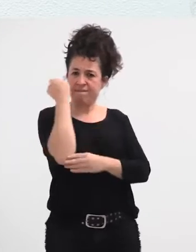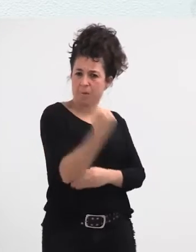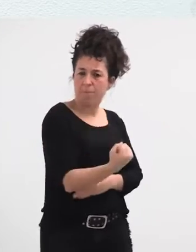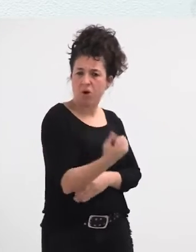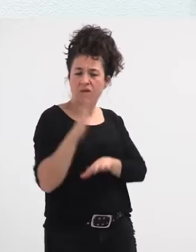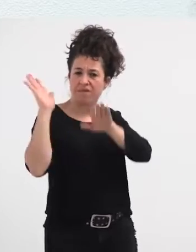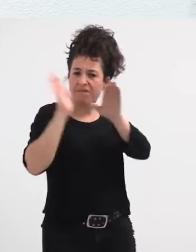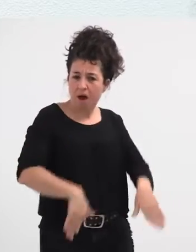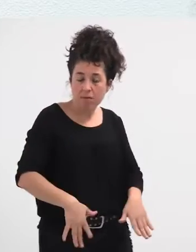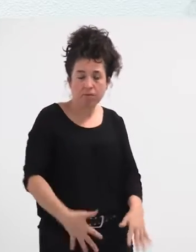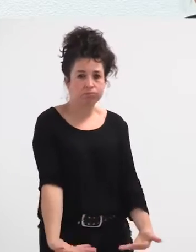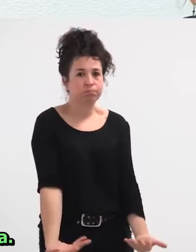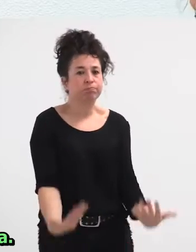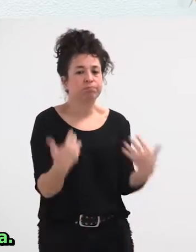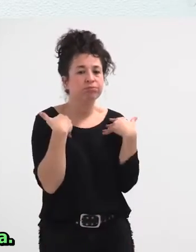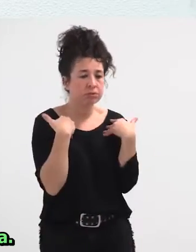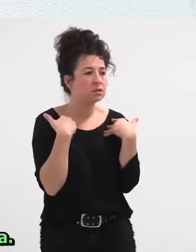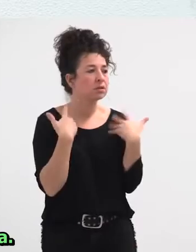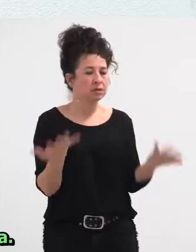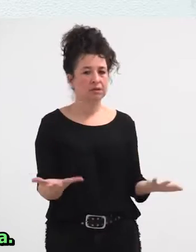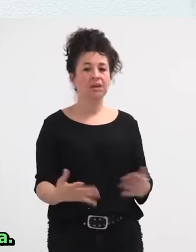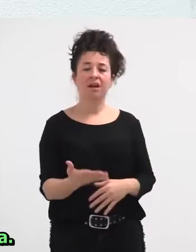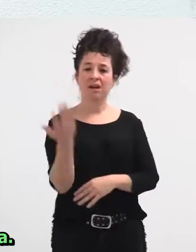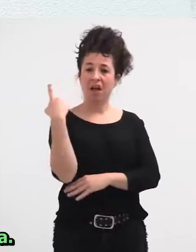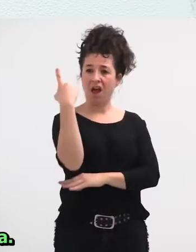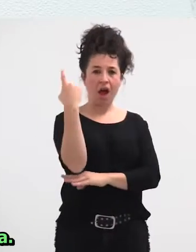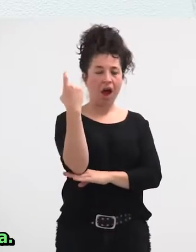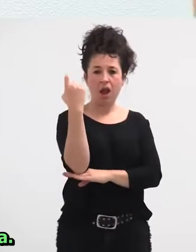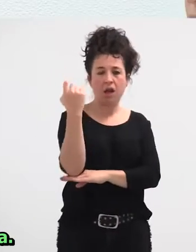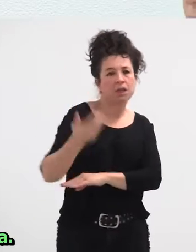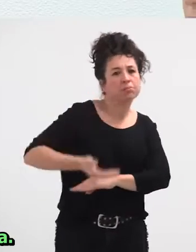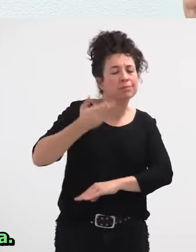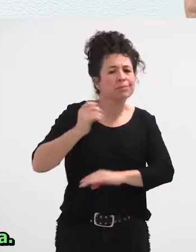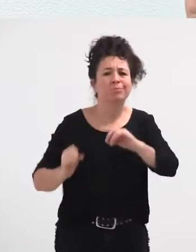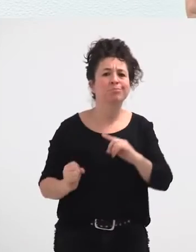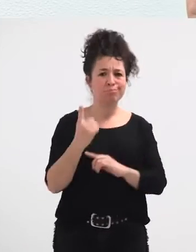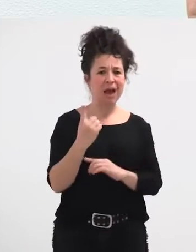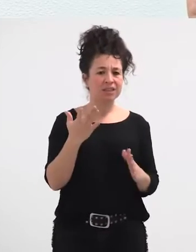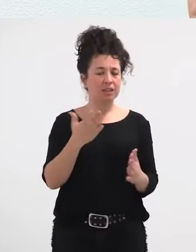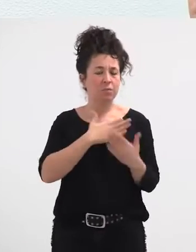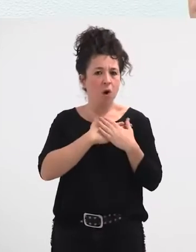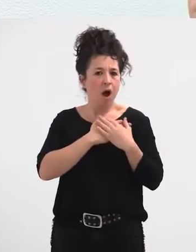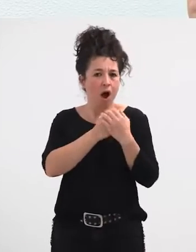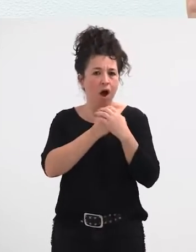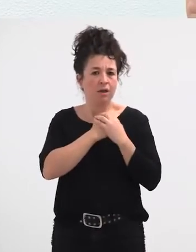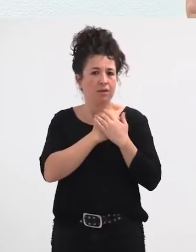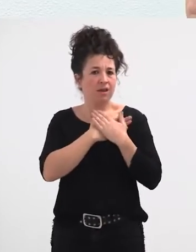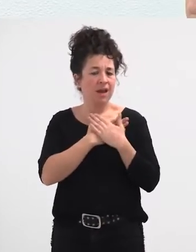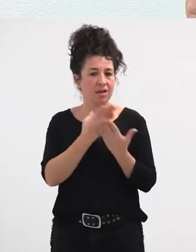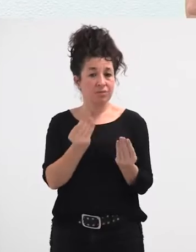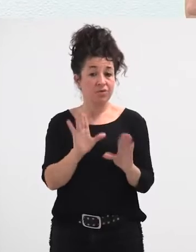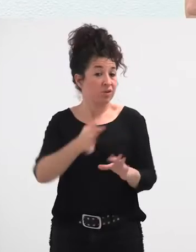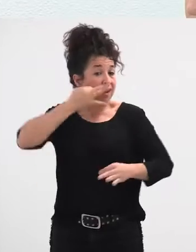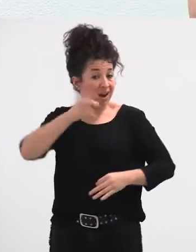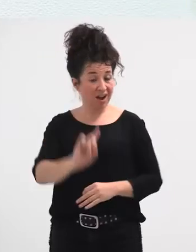gorriak ikusi dituztenak, ez? eta alardea beste zerren oso maitea duak jendea, ez da egia. Baina, bueno, prozesu